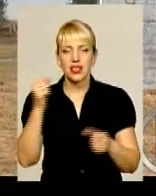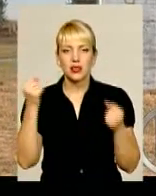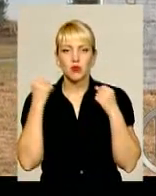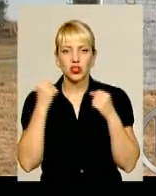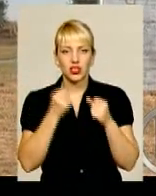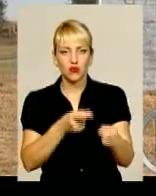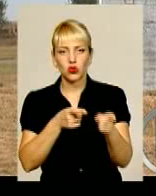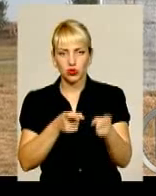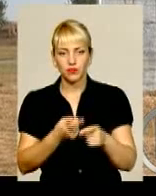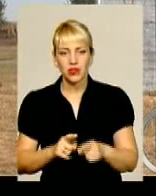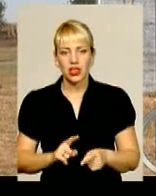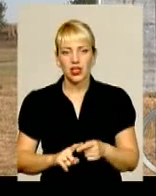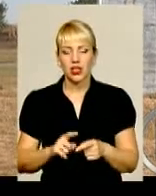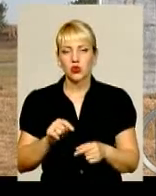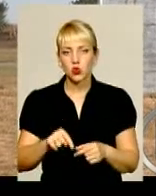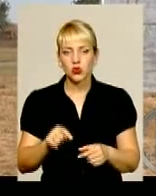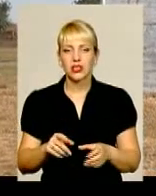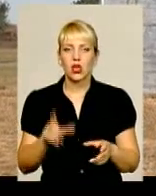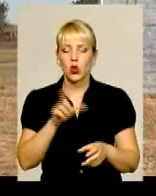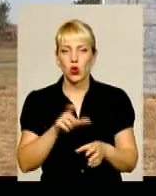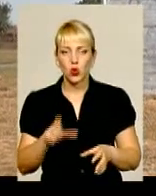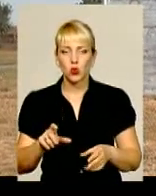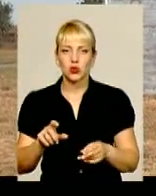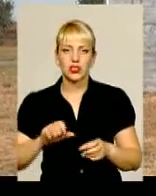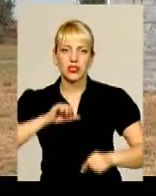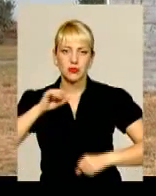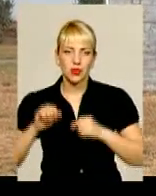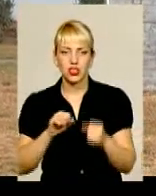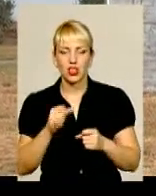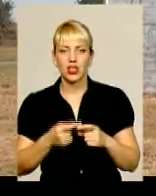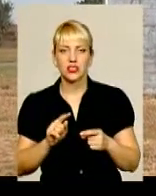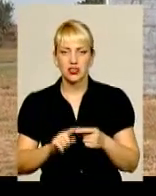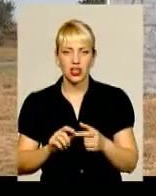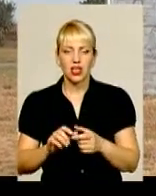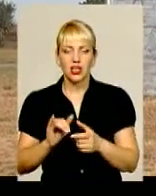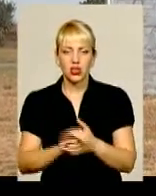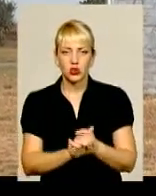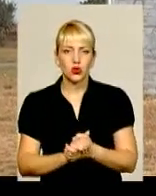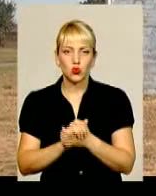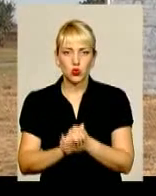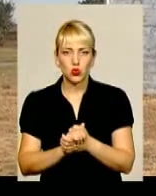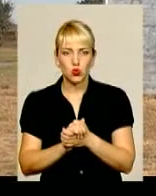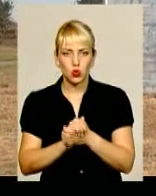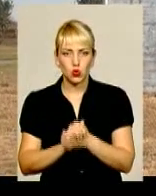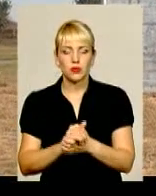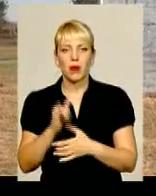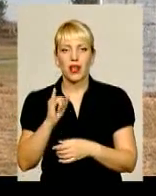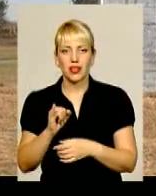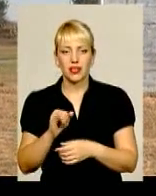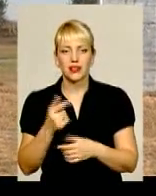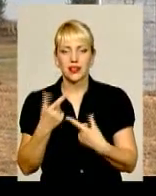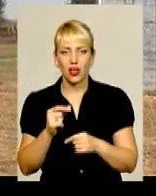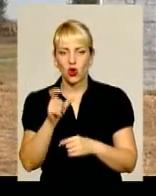і тут виховується якась активізм, дружба, де один